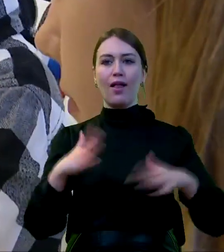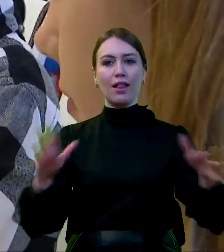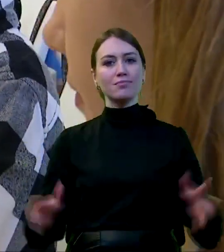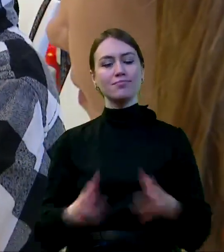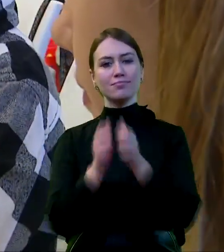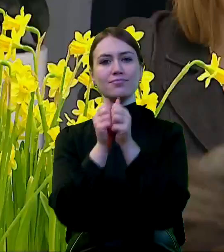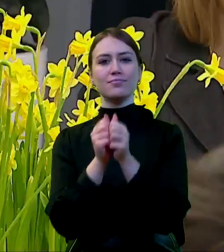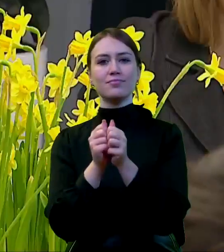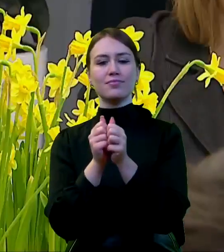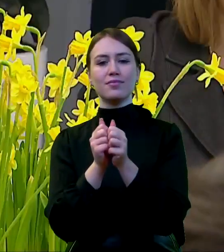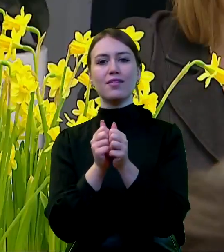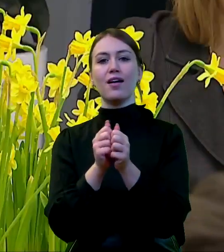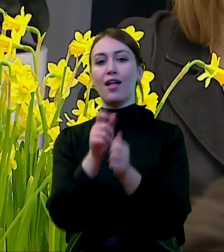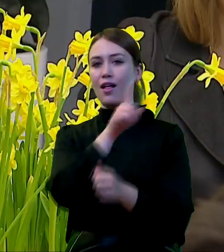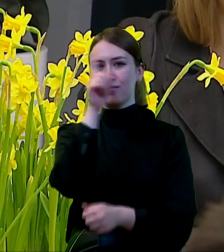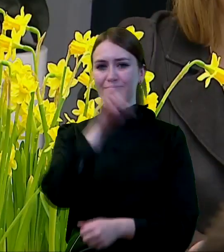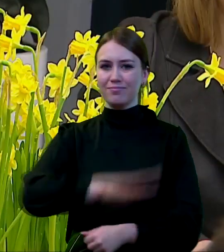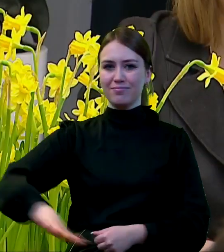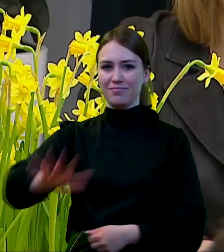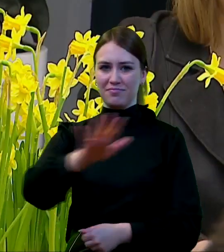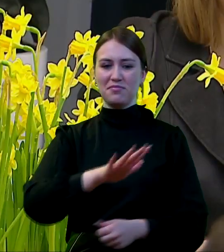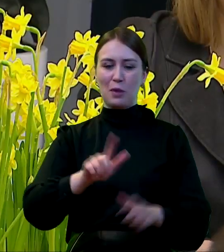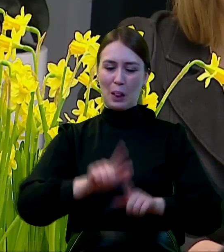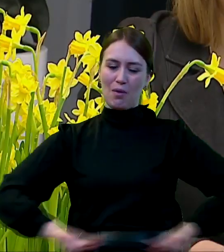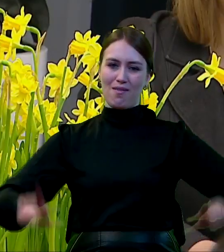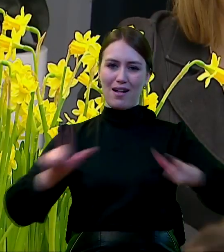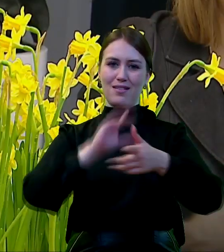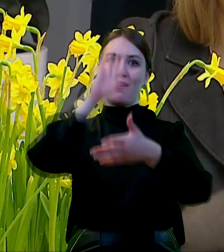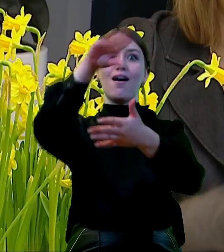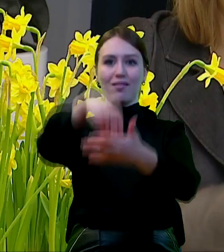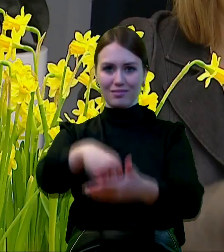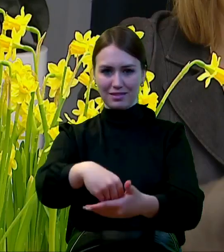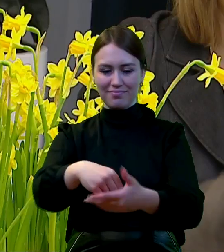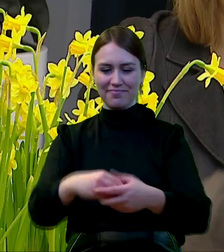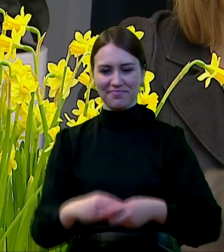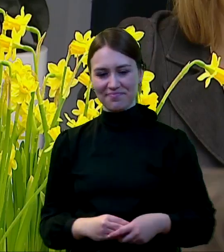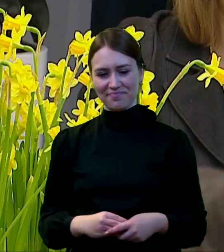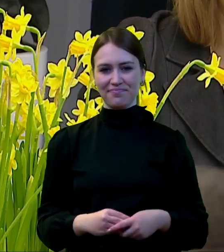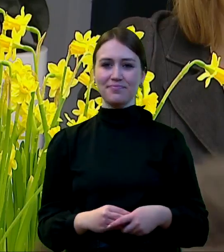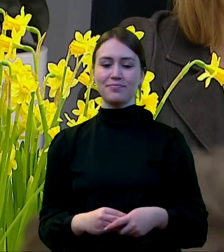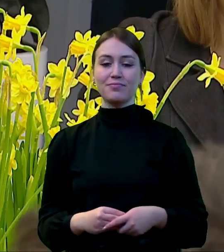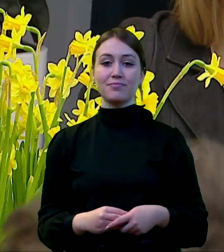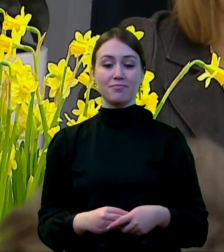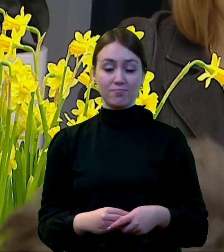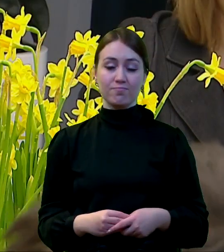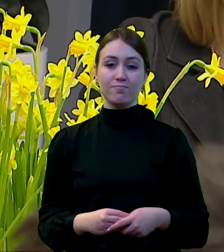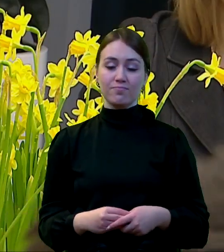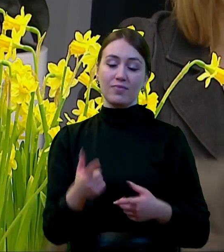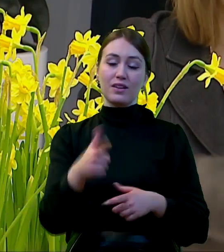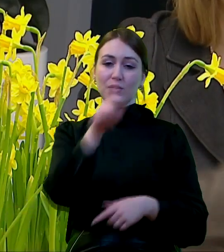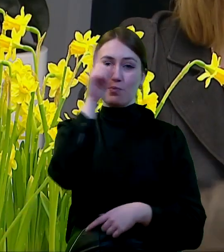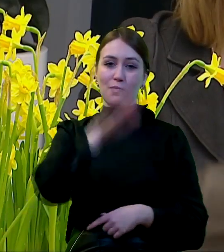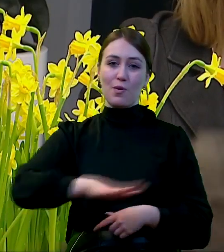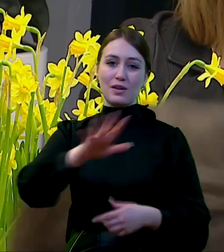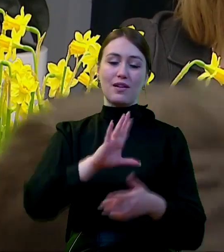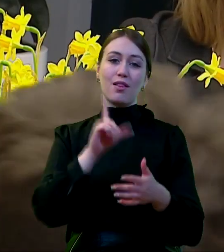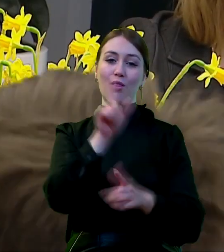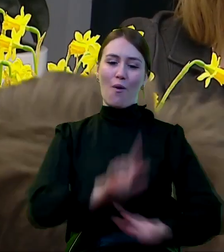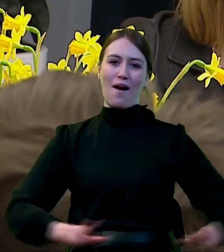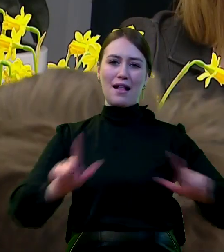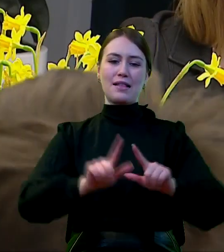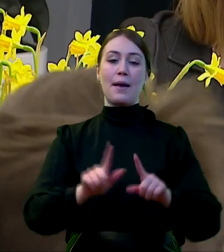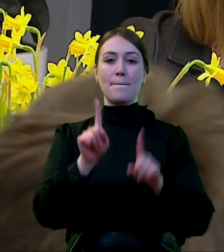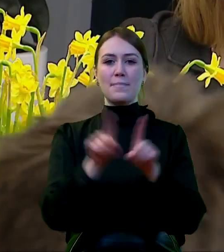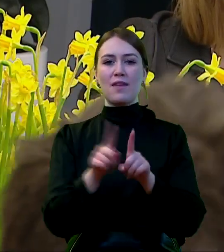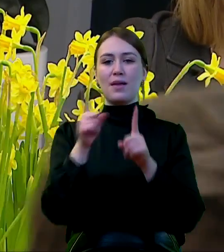odnaleźć się w tej lokalnej wspólnocie, właśnie w społeczności lokalnej. W październiku